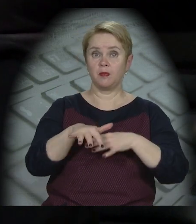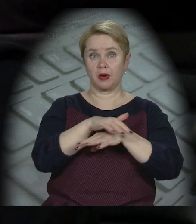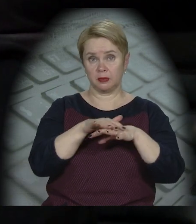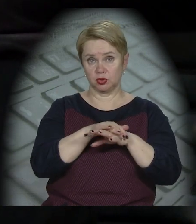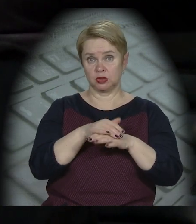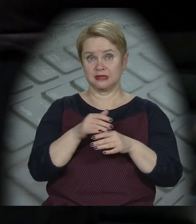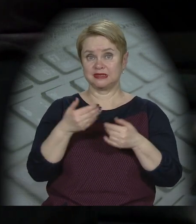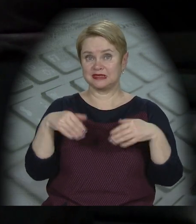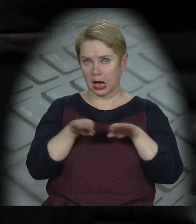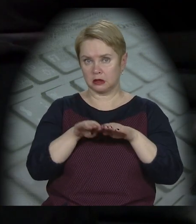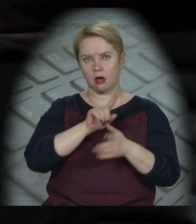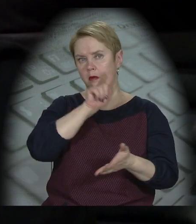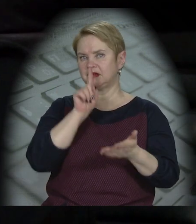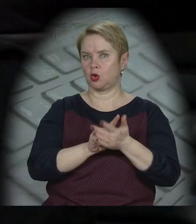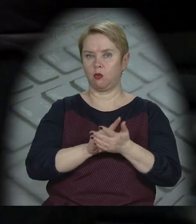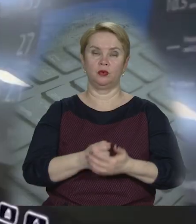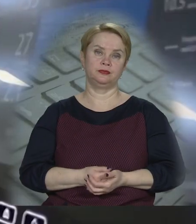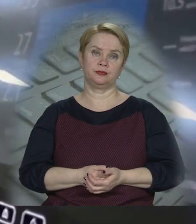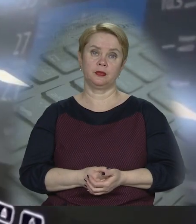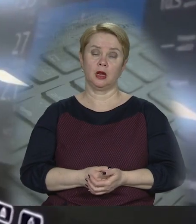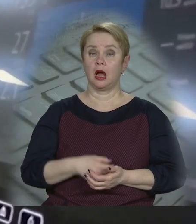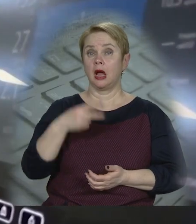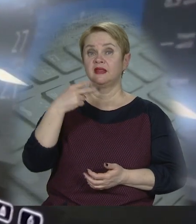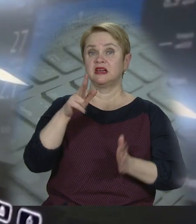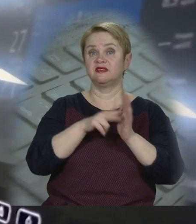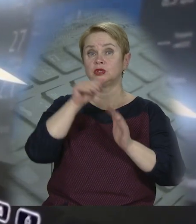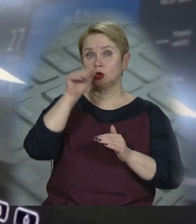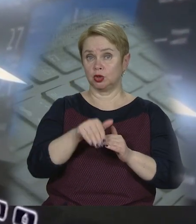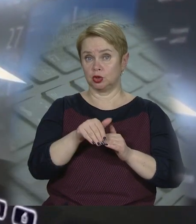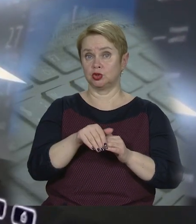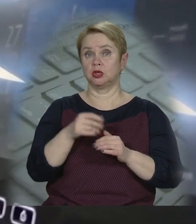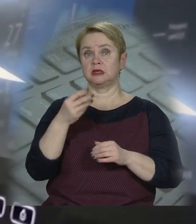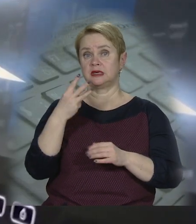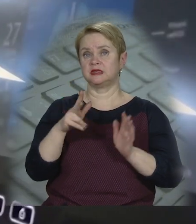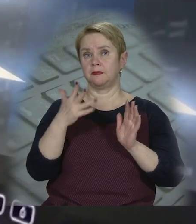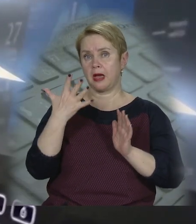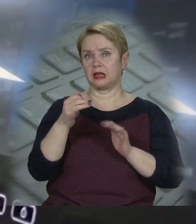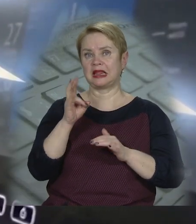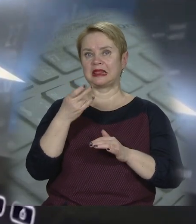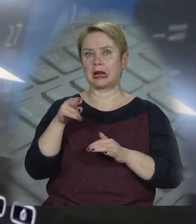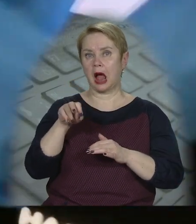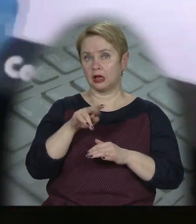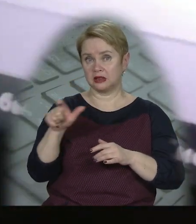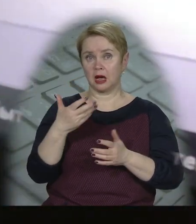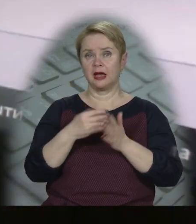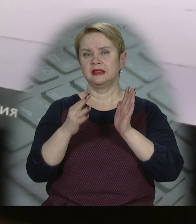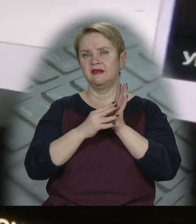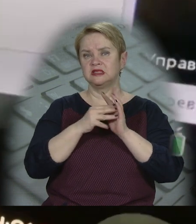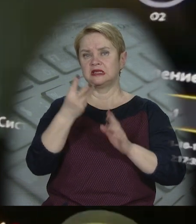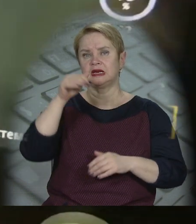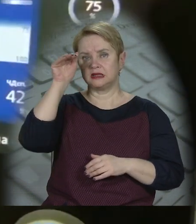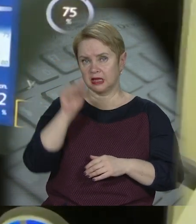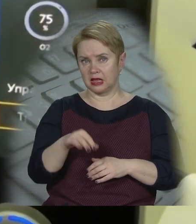приміщенні закритому, то це обов'язково. Понад 28 тисяч у Данії, 35 у Нідерландах, майже